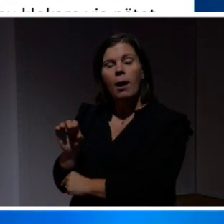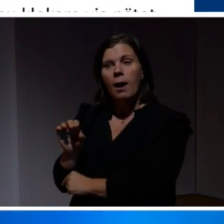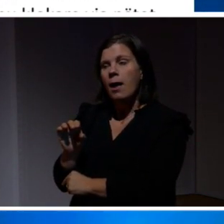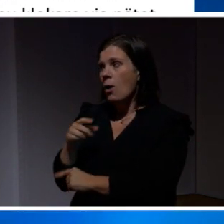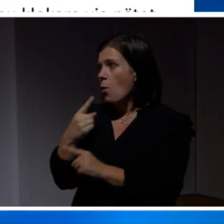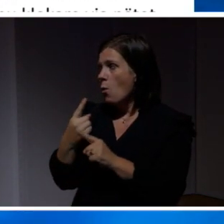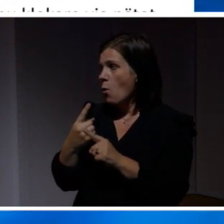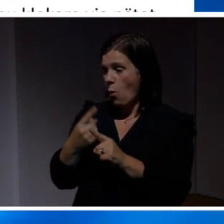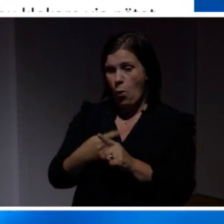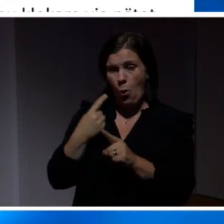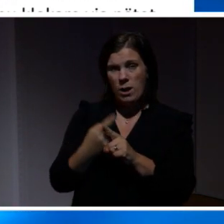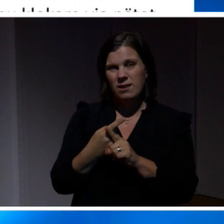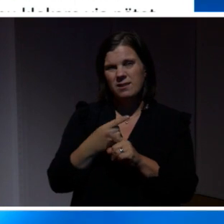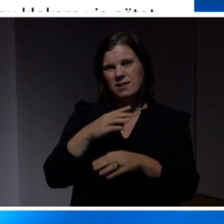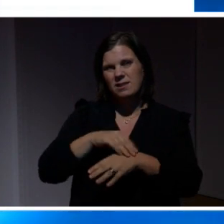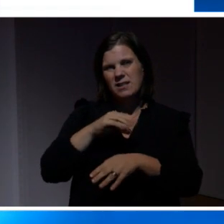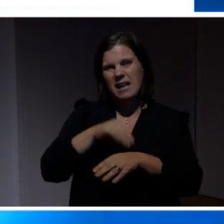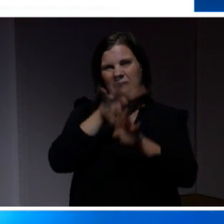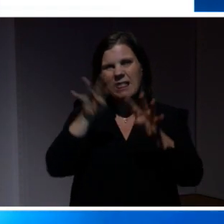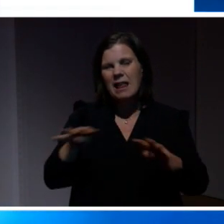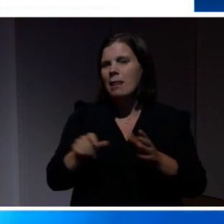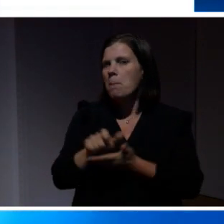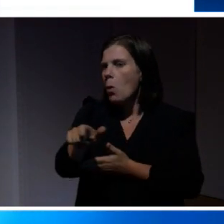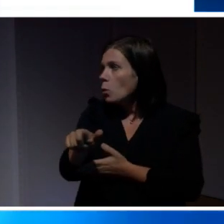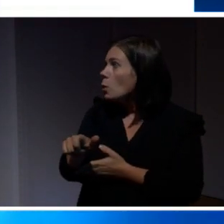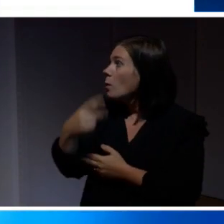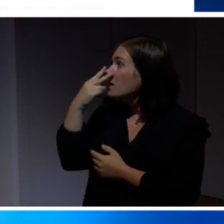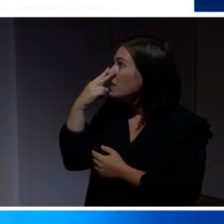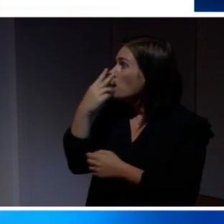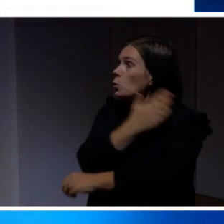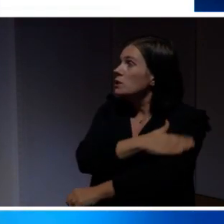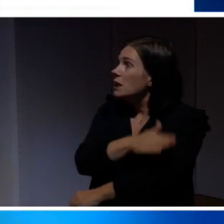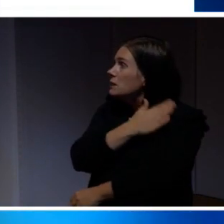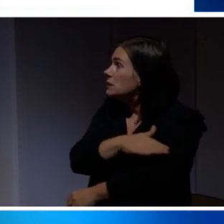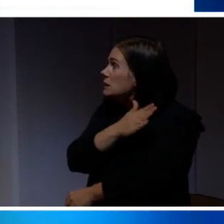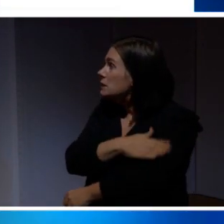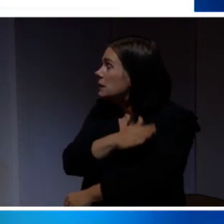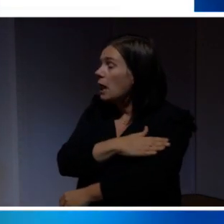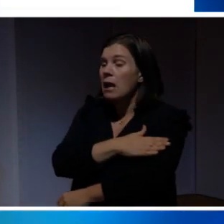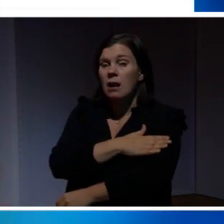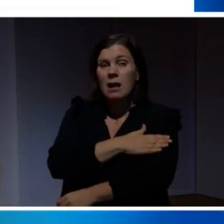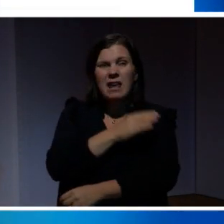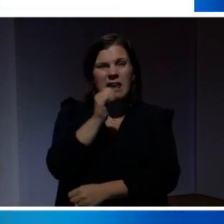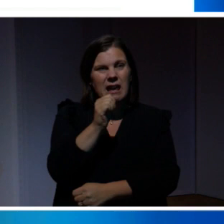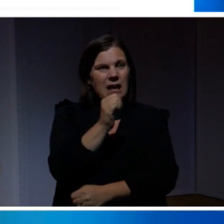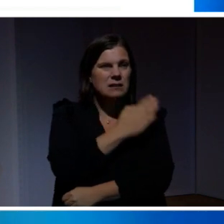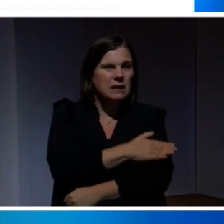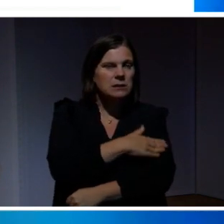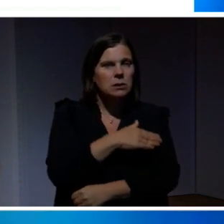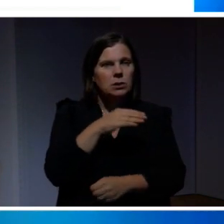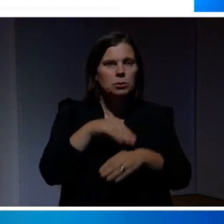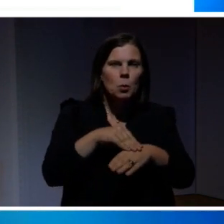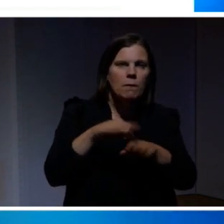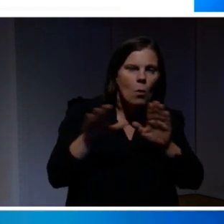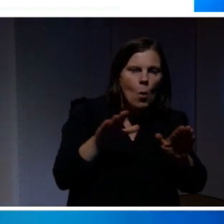svenskan och internetrapport. Om man tittar till exempel på tjänster som, ja, e-tjänster för sjukvård, alltså